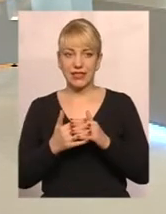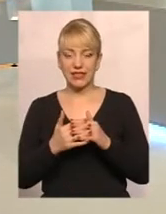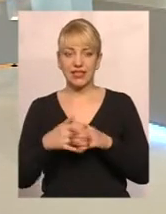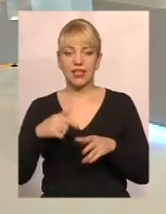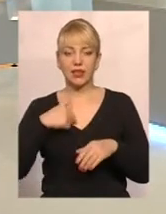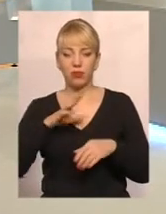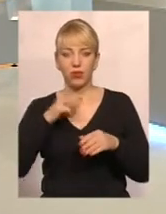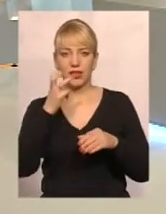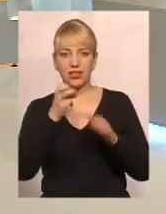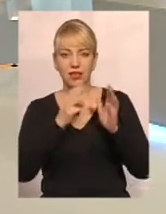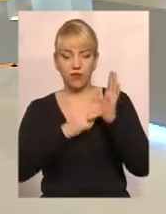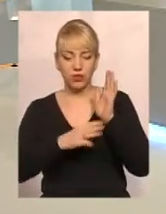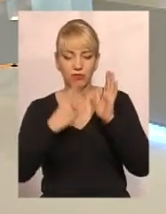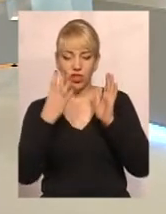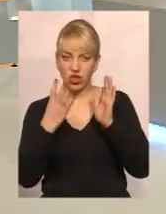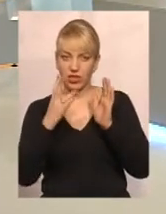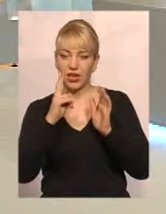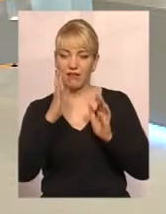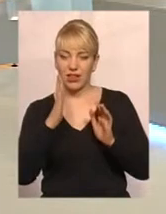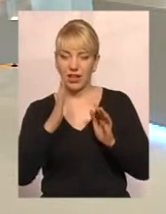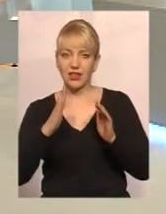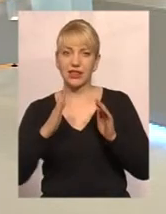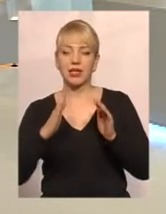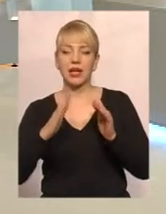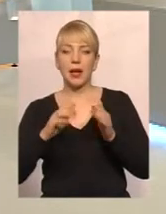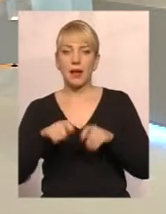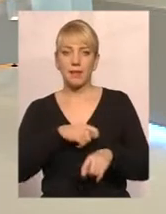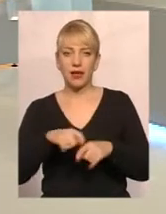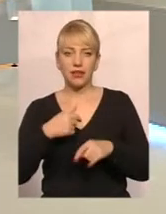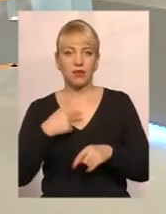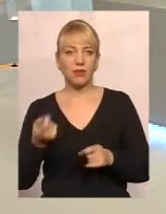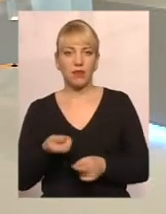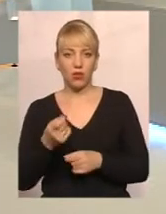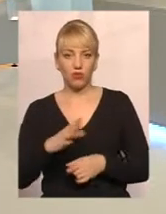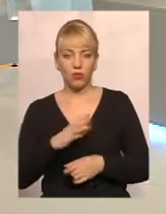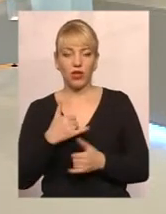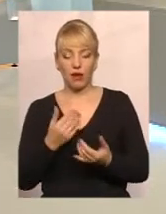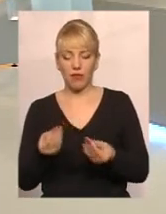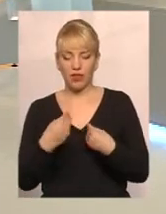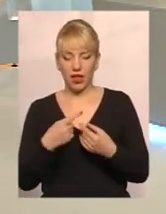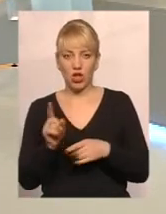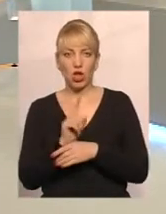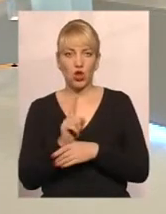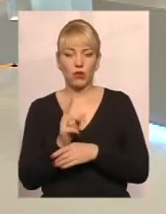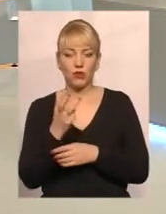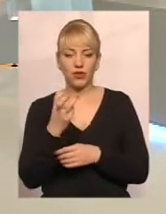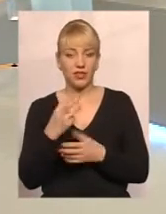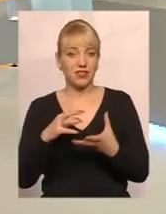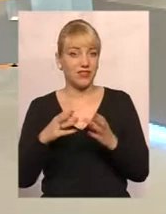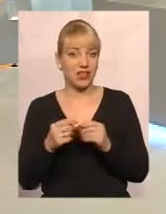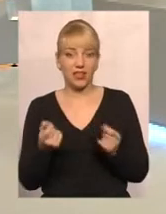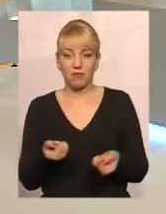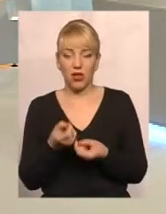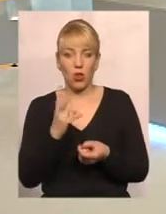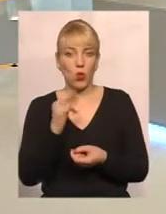384 квадратних метрів, це мені мало все одно було, а зараз вже 300. А взагалі 300